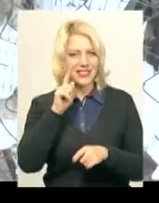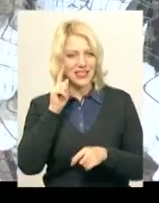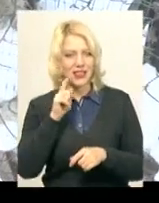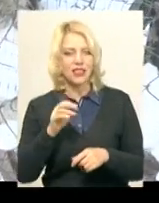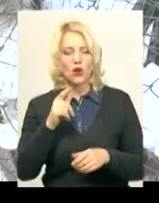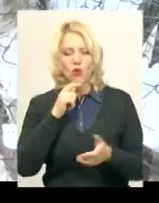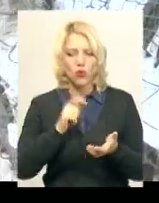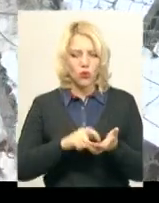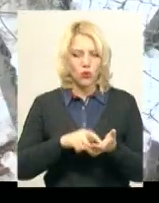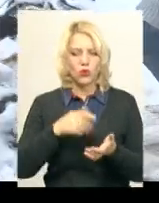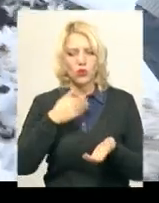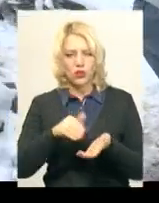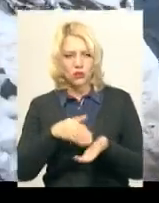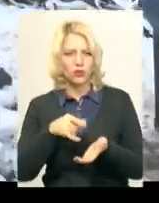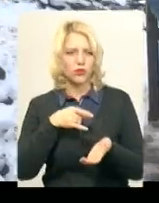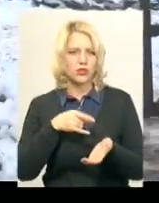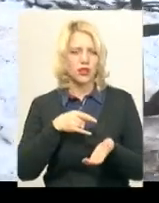ще гуси, кури, кінь та свинка.